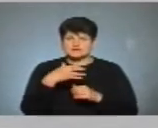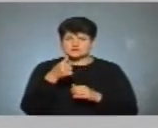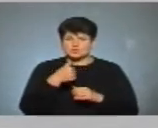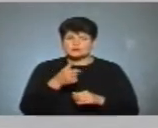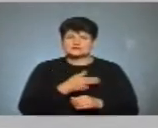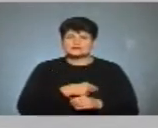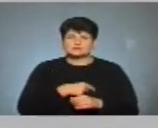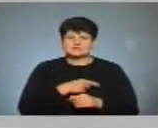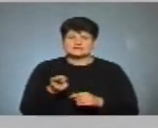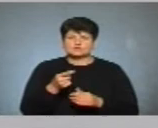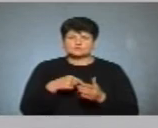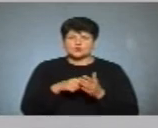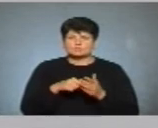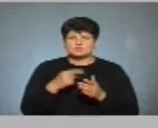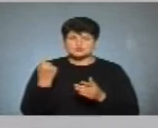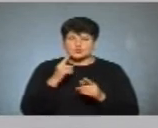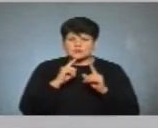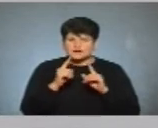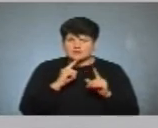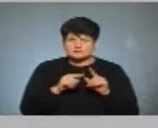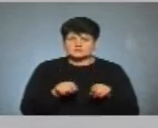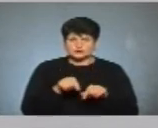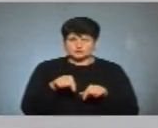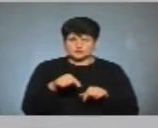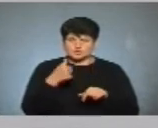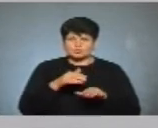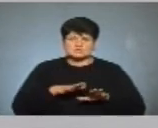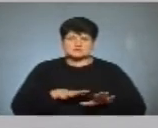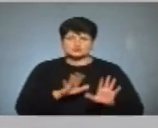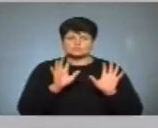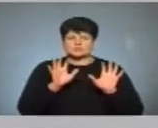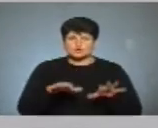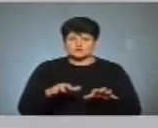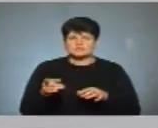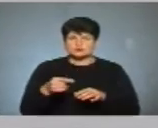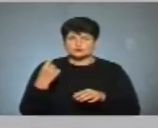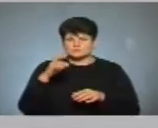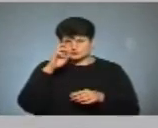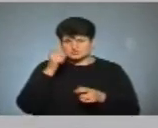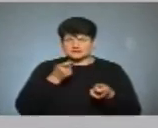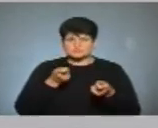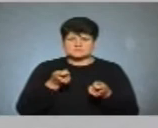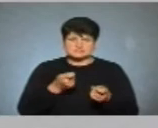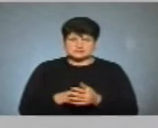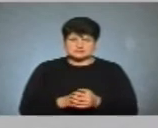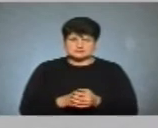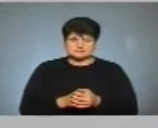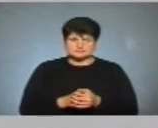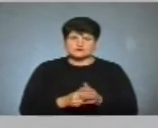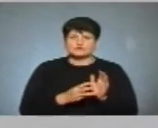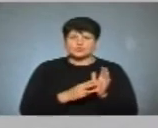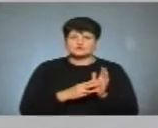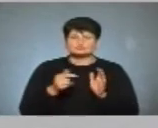депутат Тернопільської обласної ради. А також з цього року заступник голови Тернопільської обласної державної адміністрації. З 8